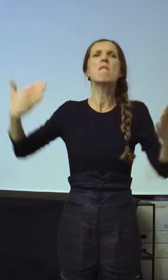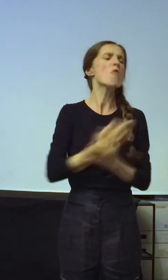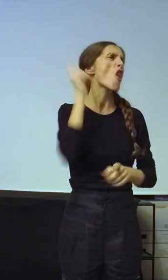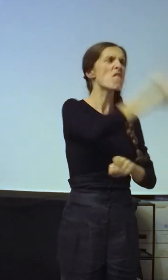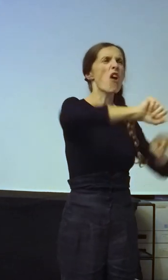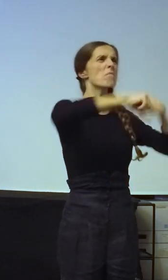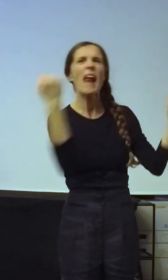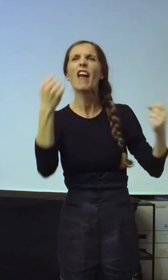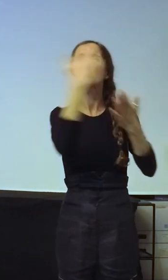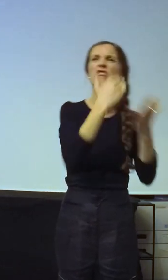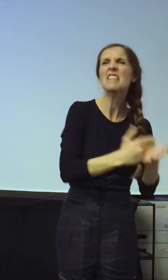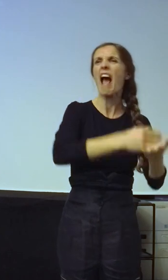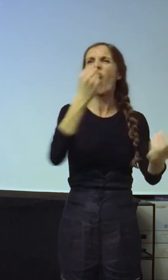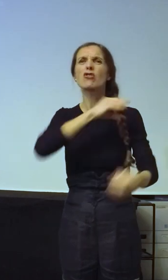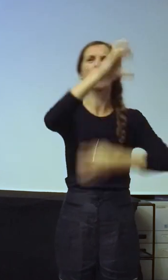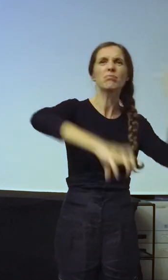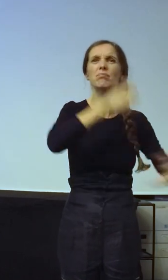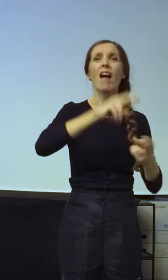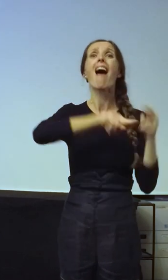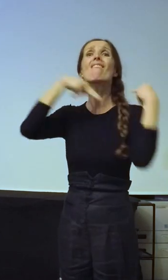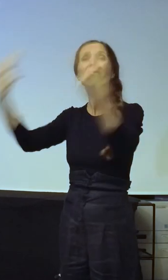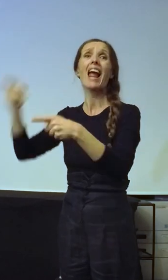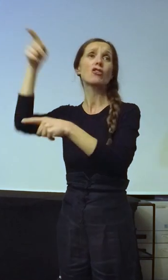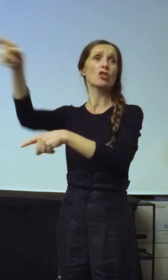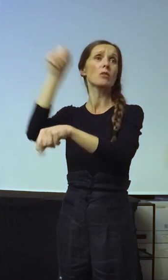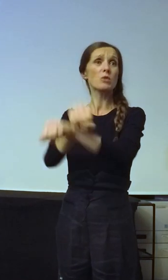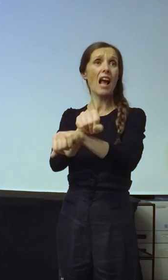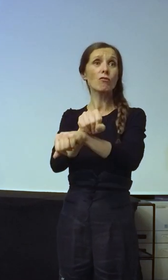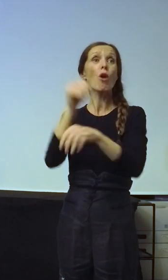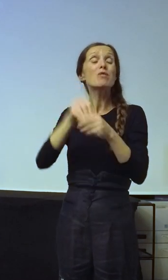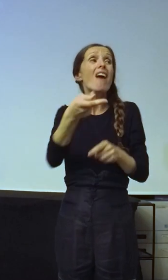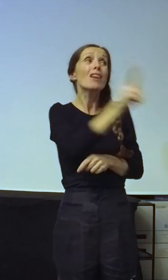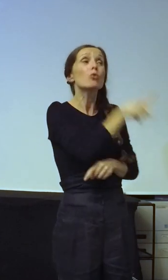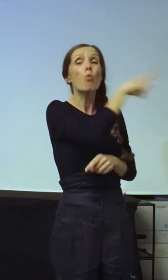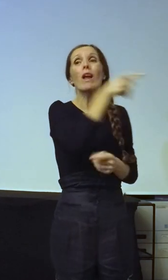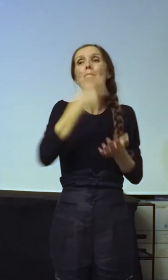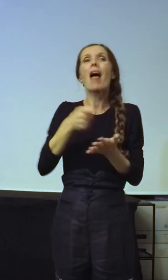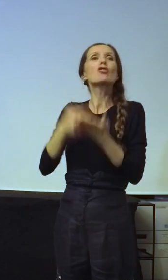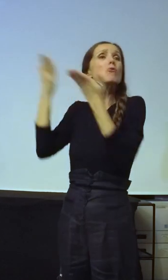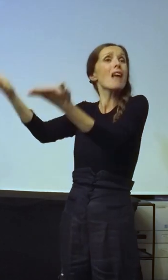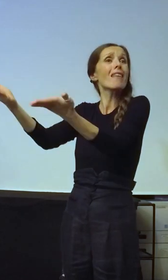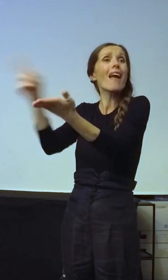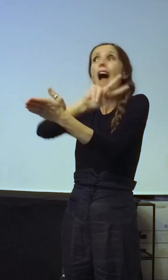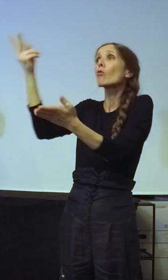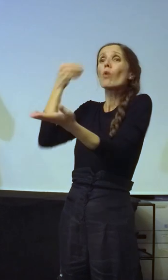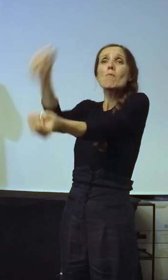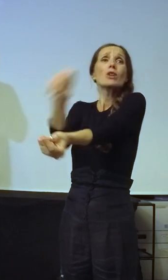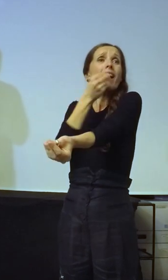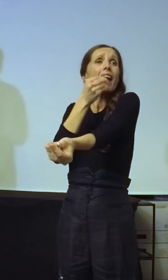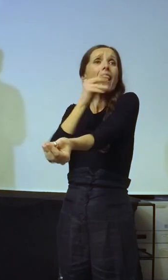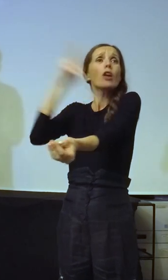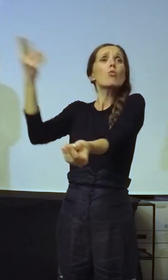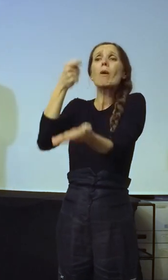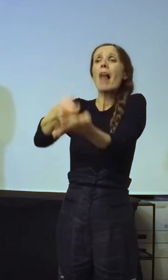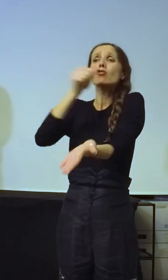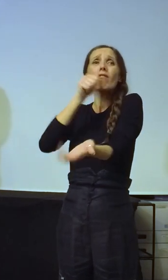krivično delo i vrati se nazad, gde neko drugi plaća struju za njega, gde neko drugi plaća vodu za njega, gde mu neko drugi daje da jede, i